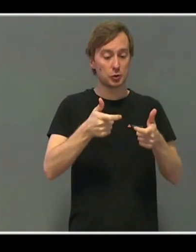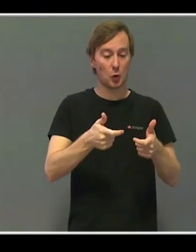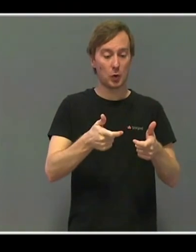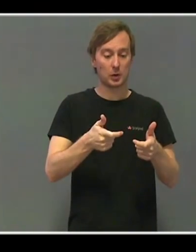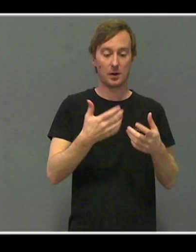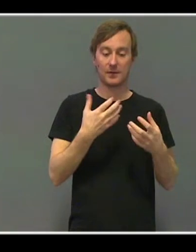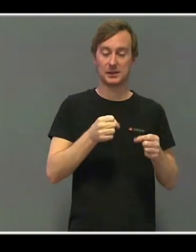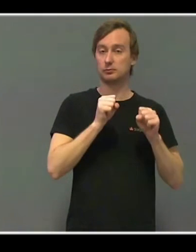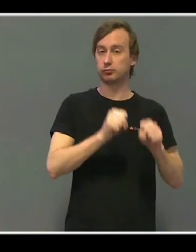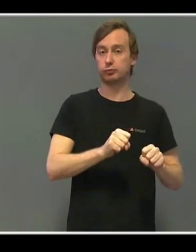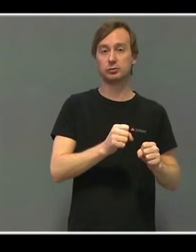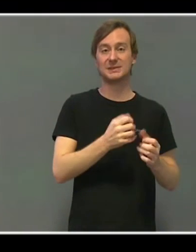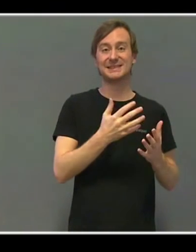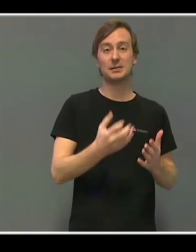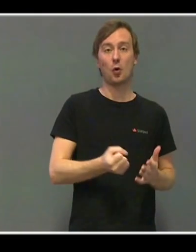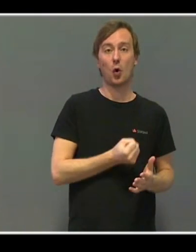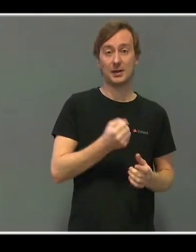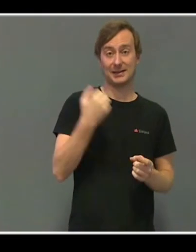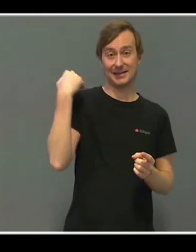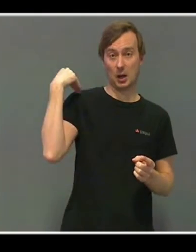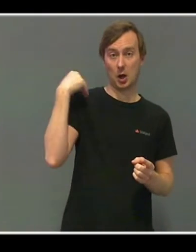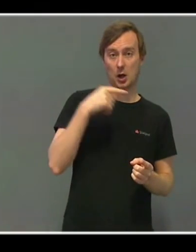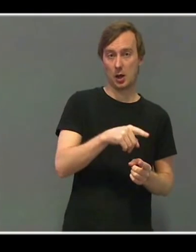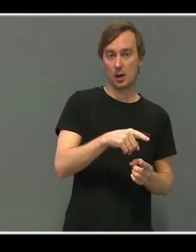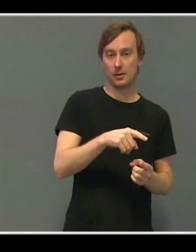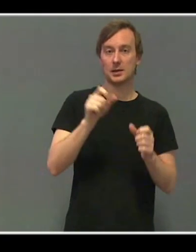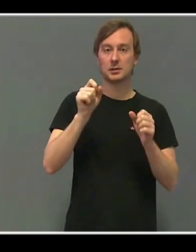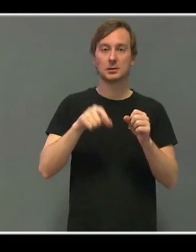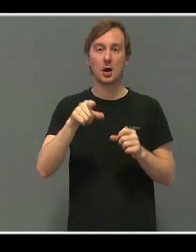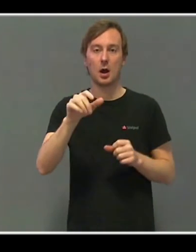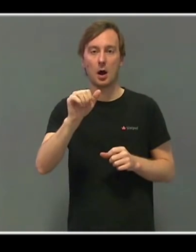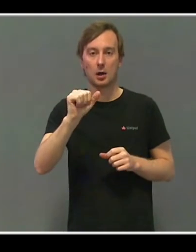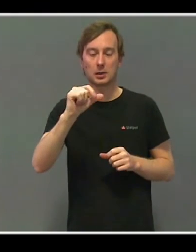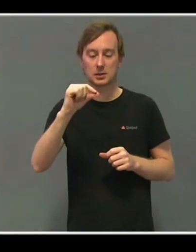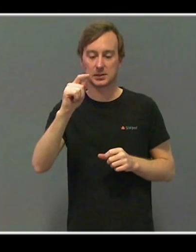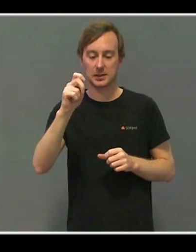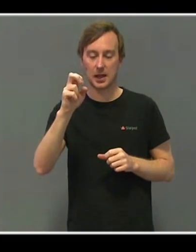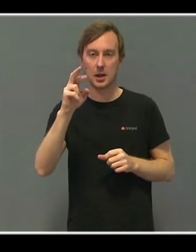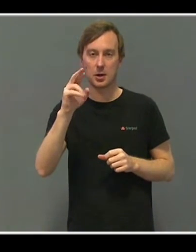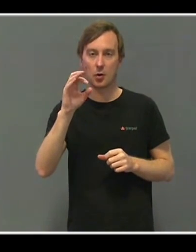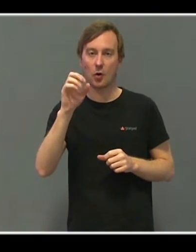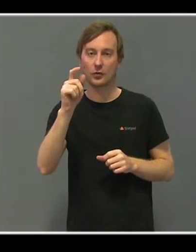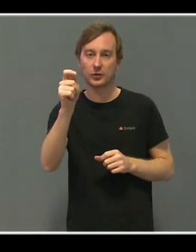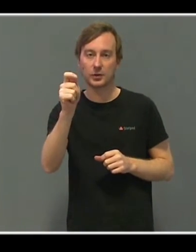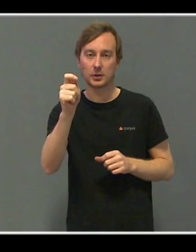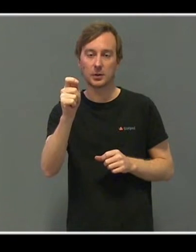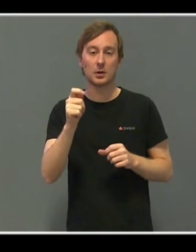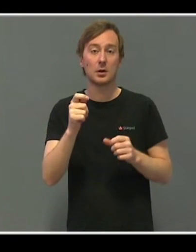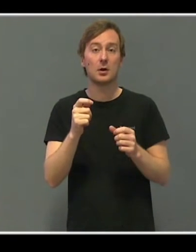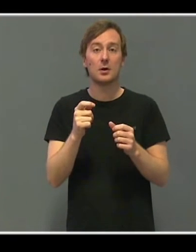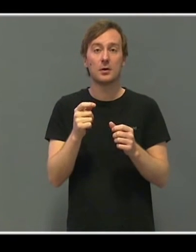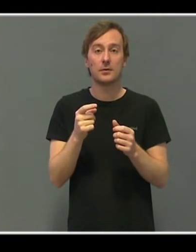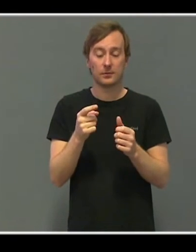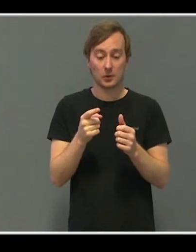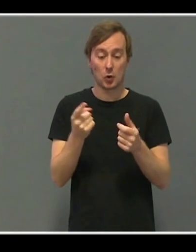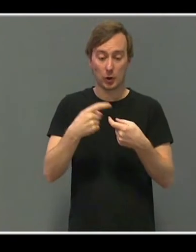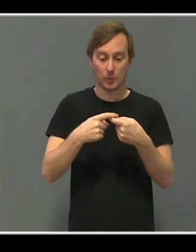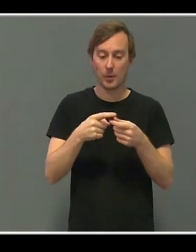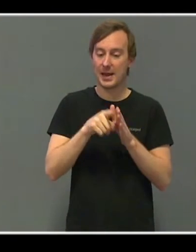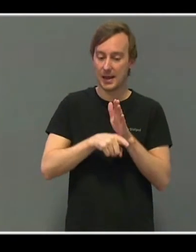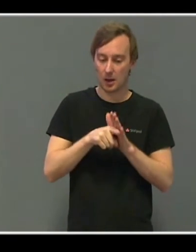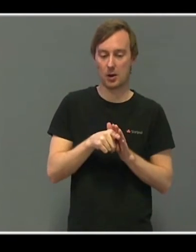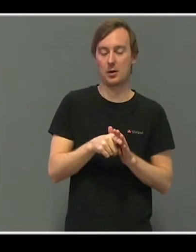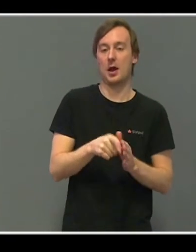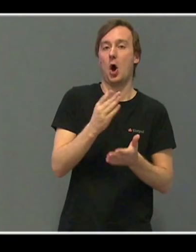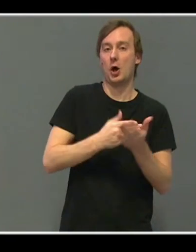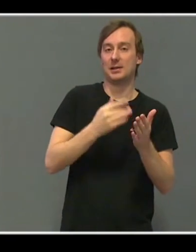på ti år, og han starter i Azeroth, i dette landskapsbildet, med å løpe en halvtime hver eneste dag. Og